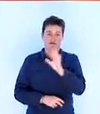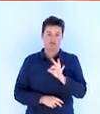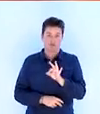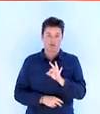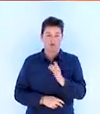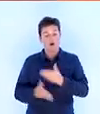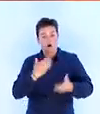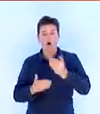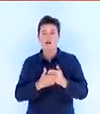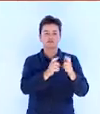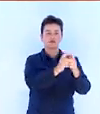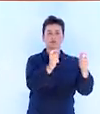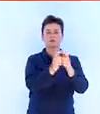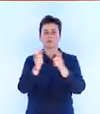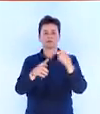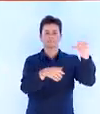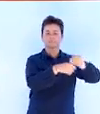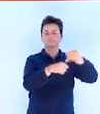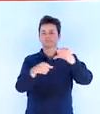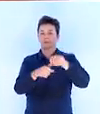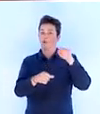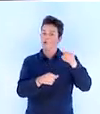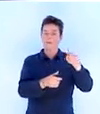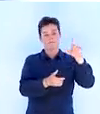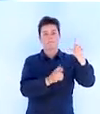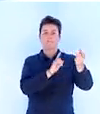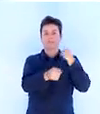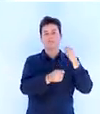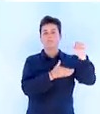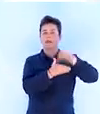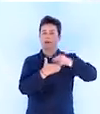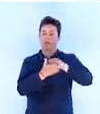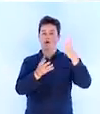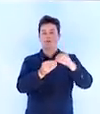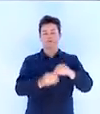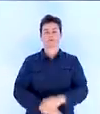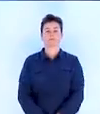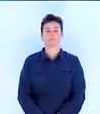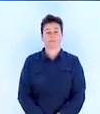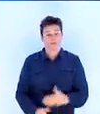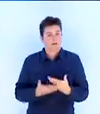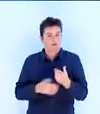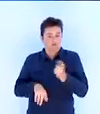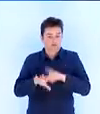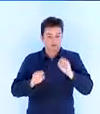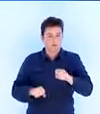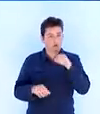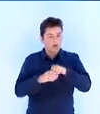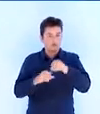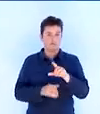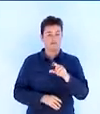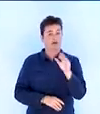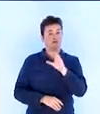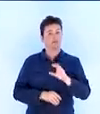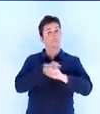la taxe sur l'essence, qui représente 60% du prix à la pompe. Compensé par une surtaxation des grands groupes pétroliers et gaziers. Cette mesure